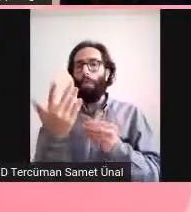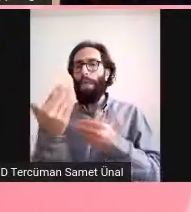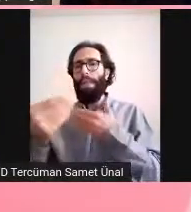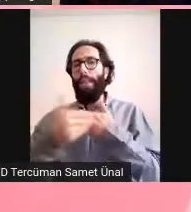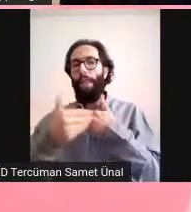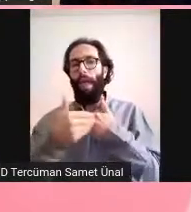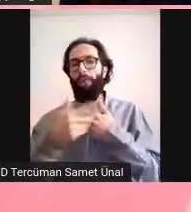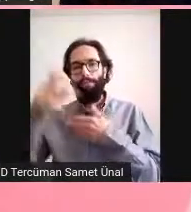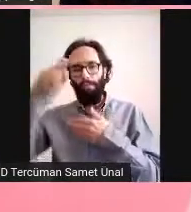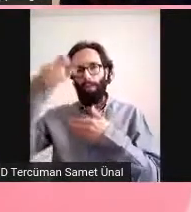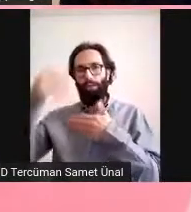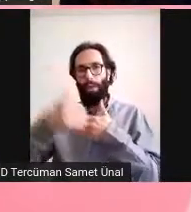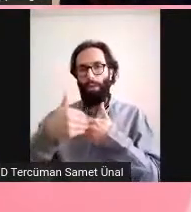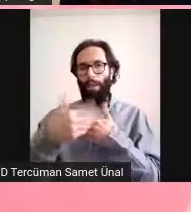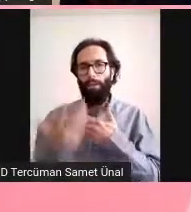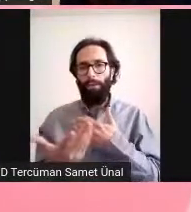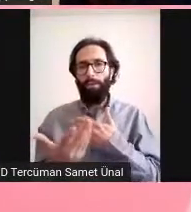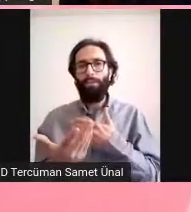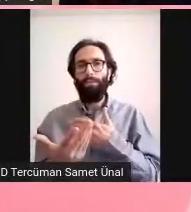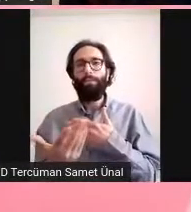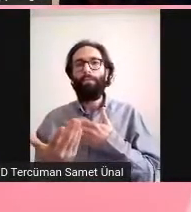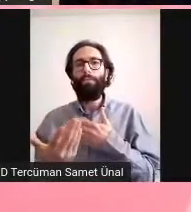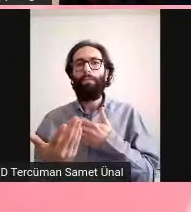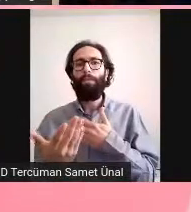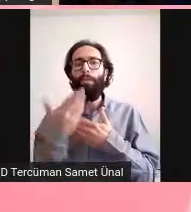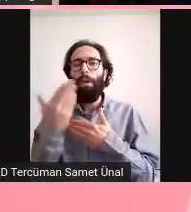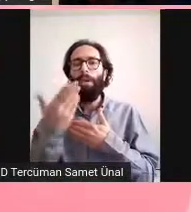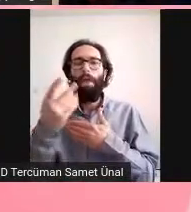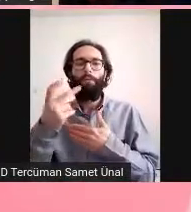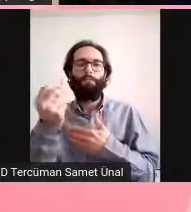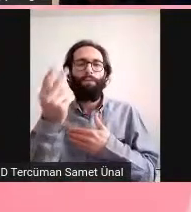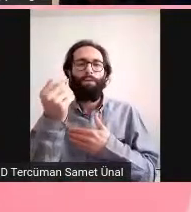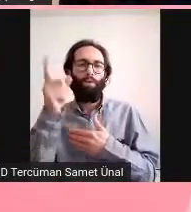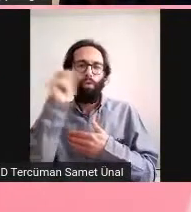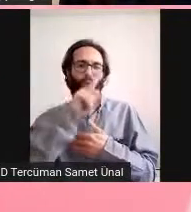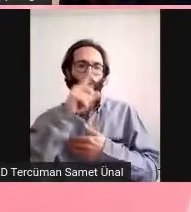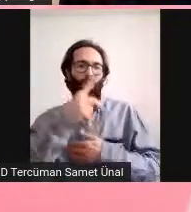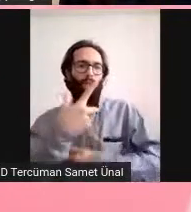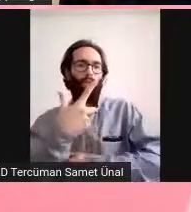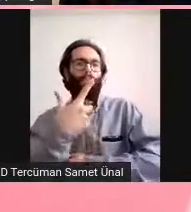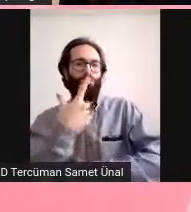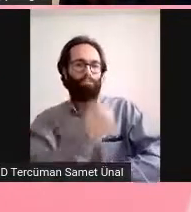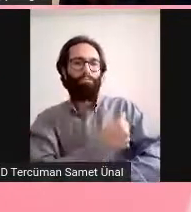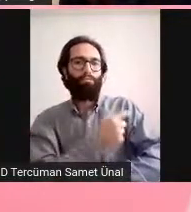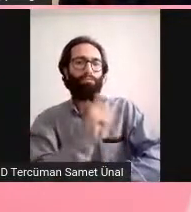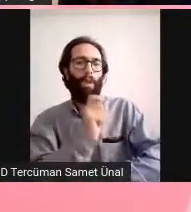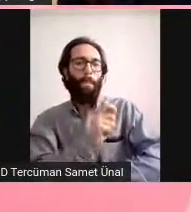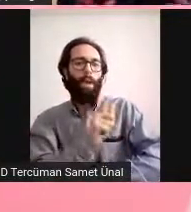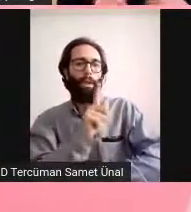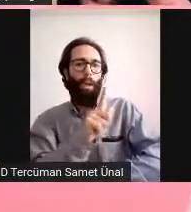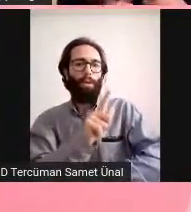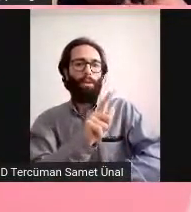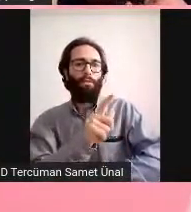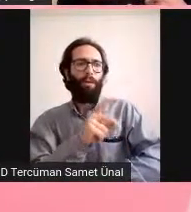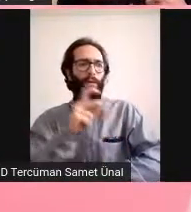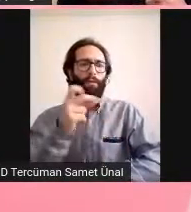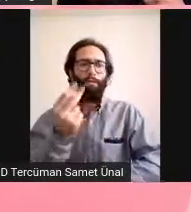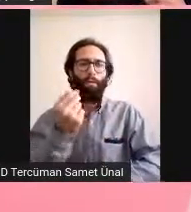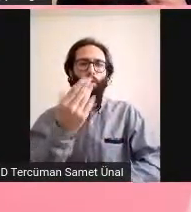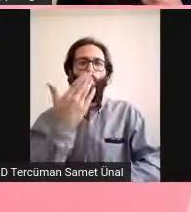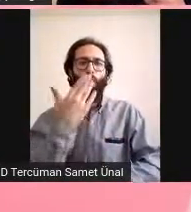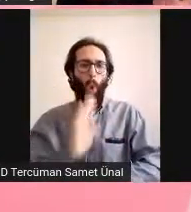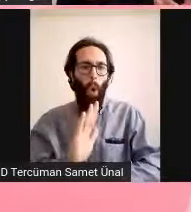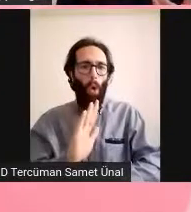virüs varsa antiviral vermek lazım. Ama virüs yoksa anti enflamatuar vermek lazım. Ve bunun tam tersi